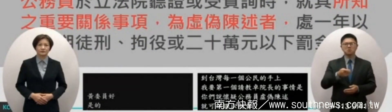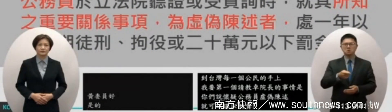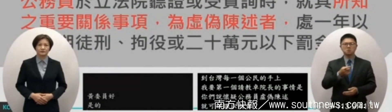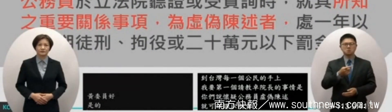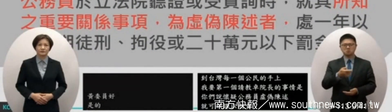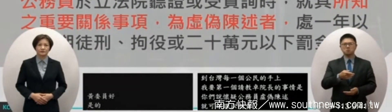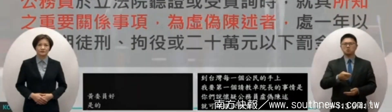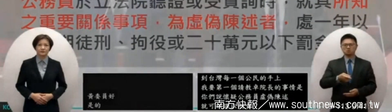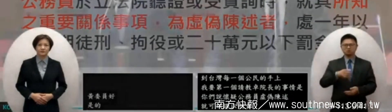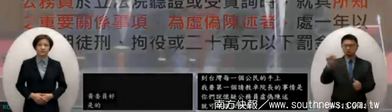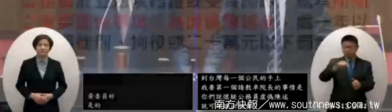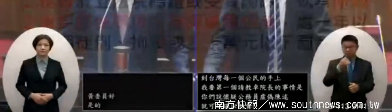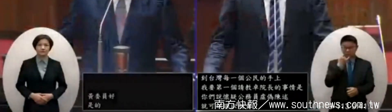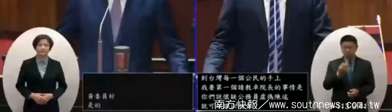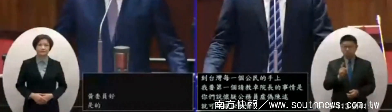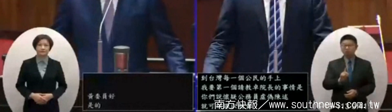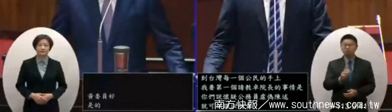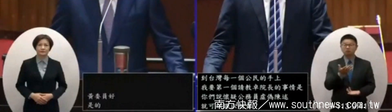行責請說明